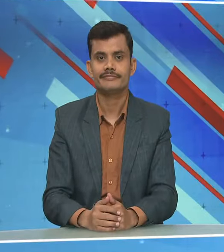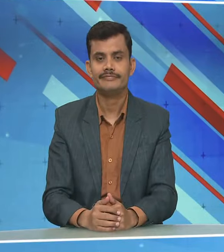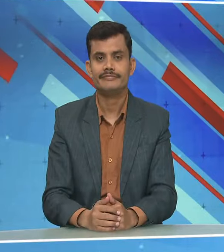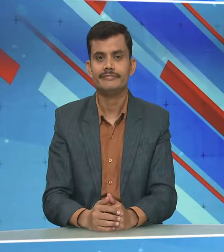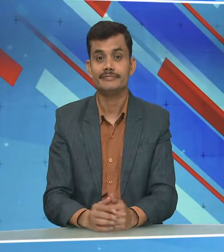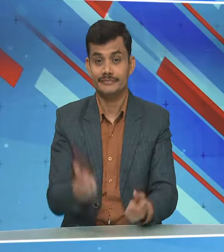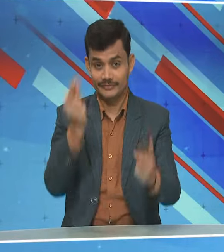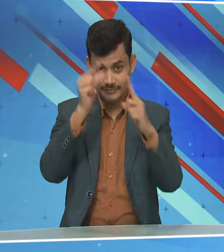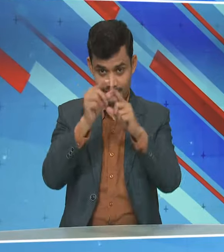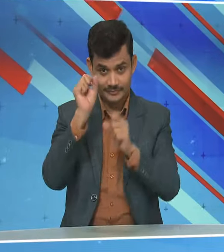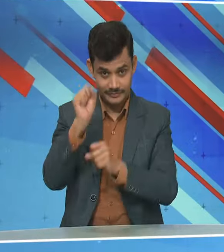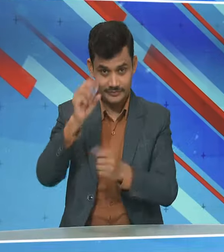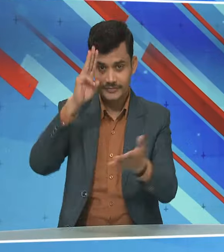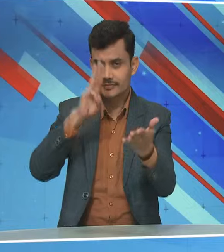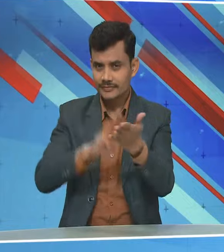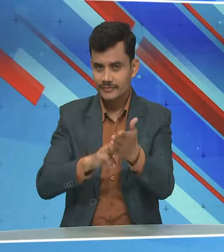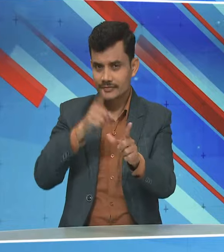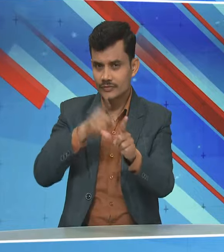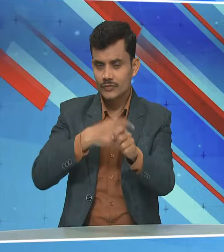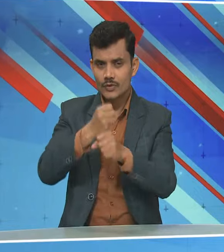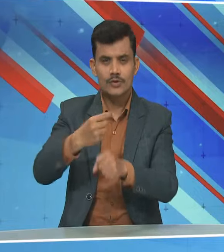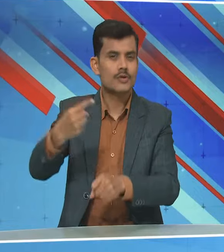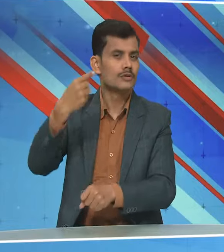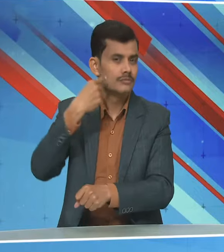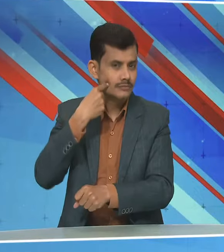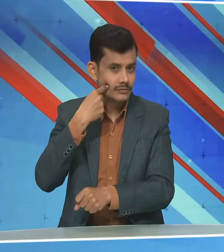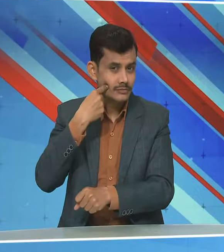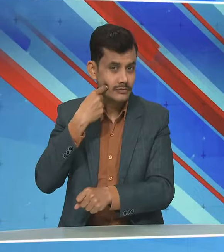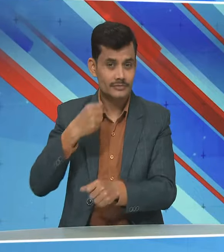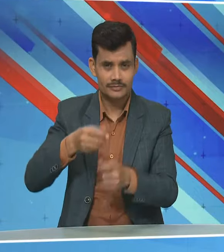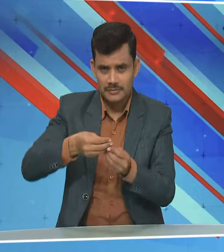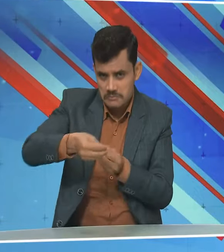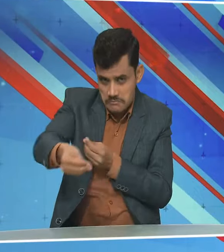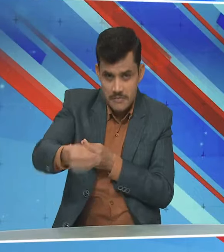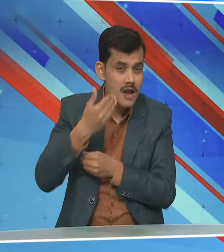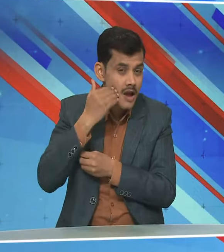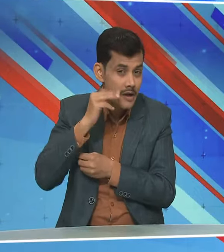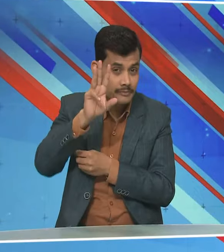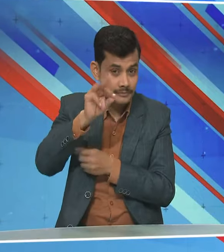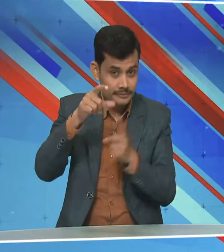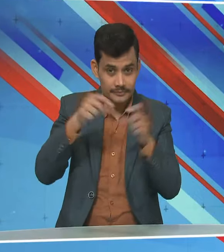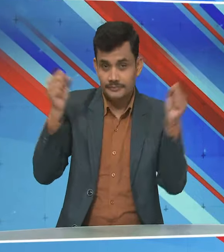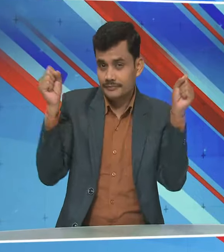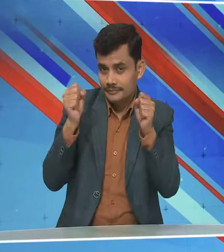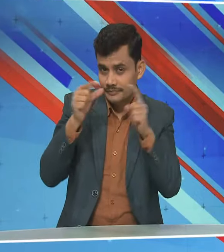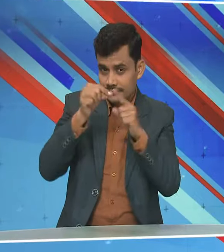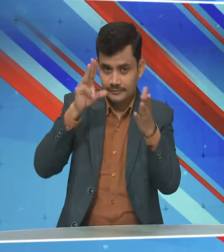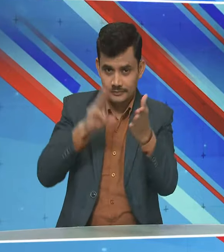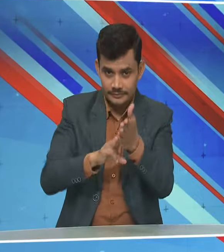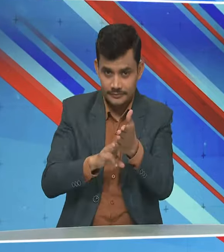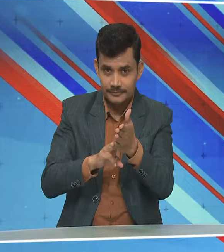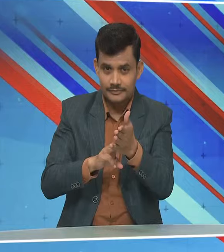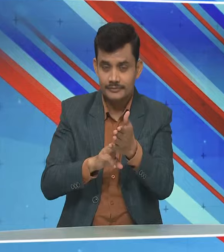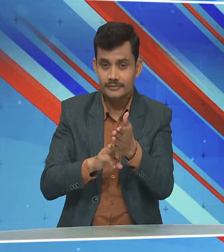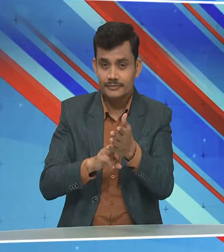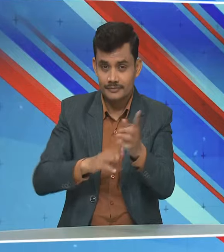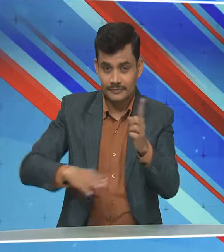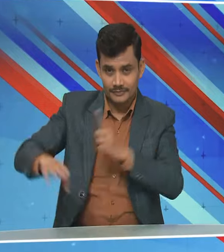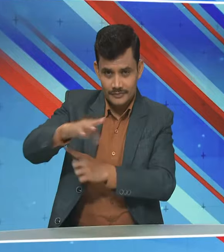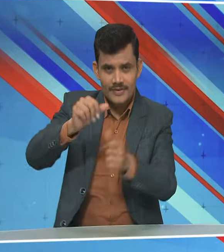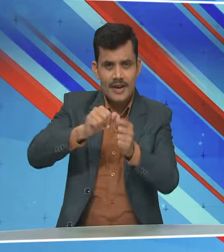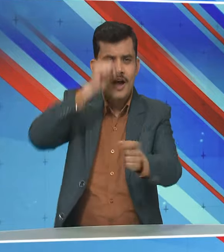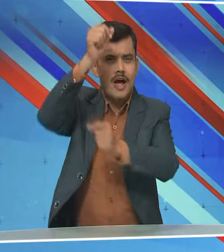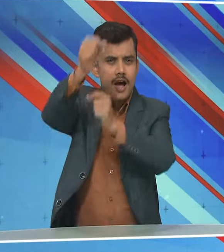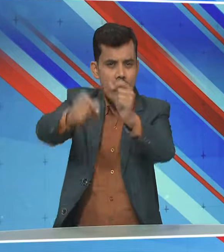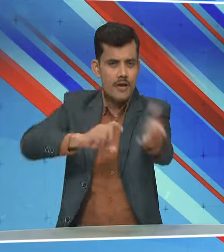और उत्तर प्रदेश के मुख्यमंत्री योगी आधितनाथ ने आगामी 30 दिसंबर को प्रधान मंत्री नरेंद्र मोदी के धर्म